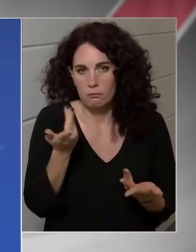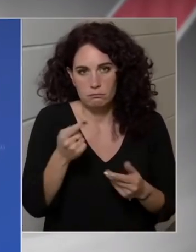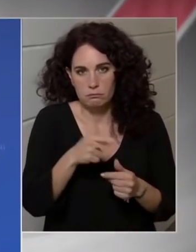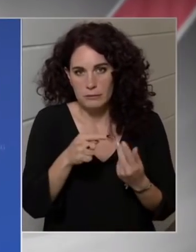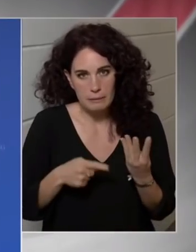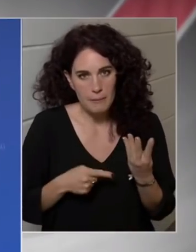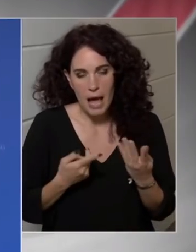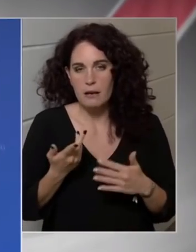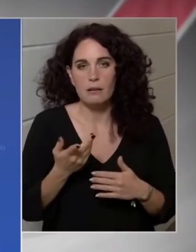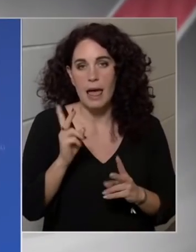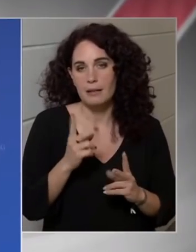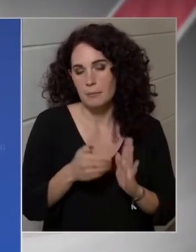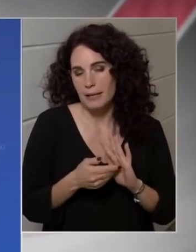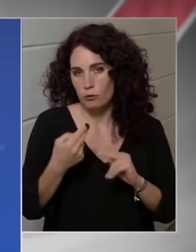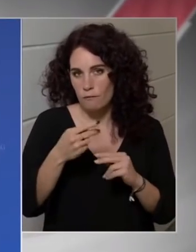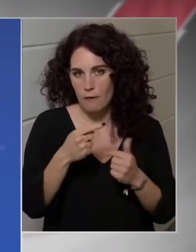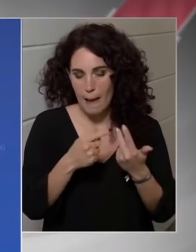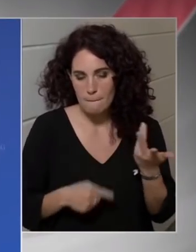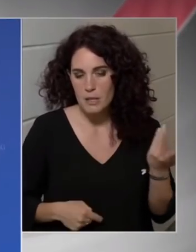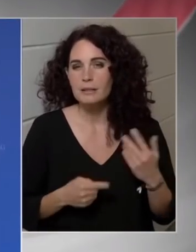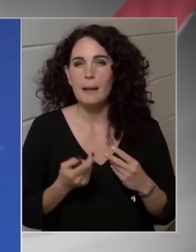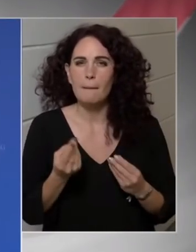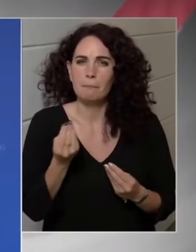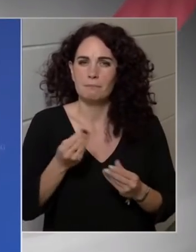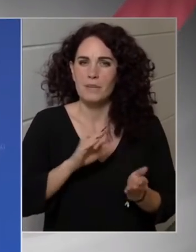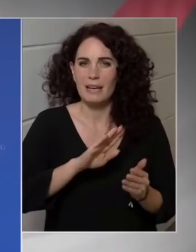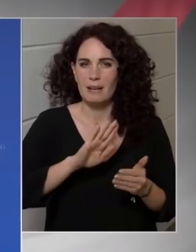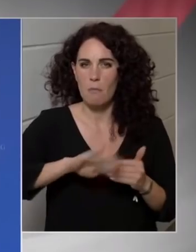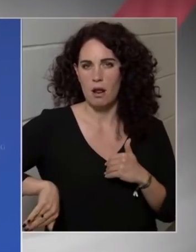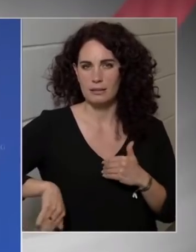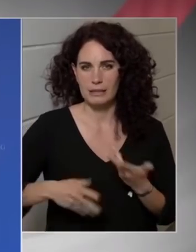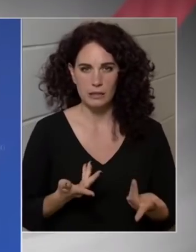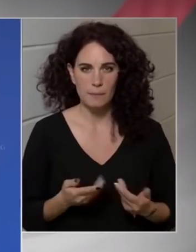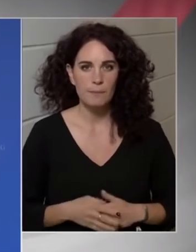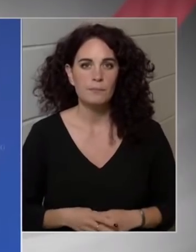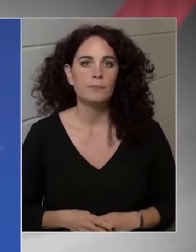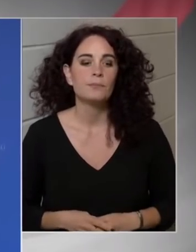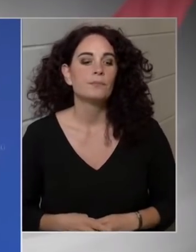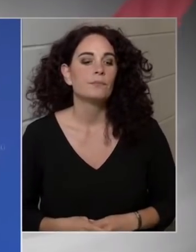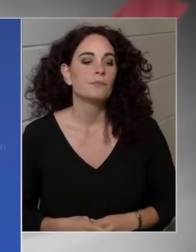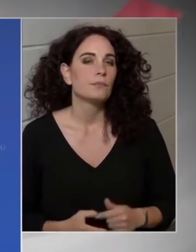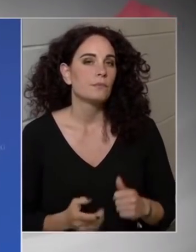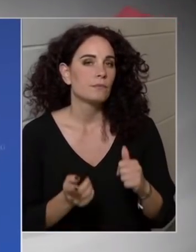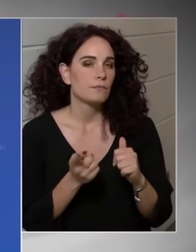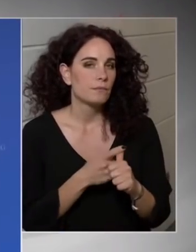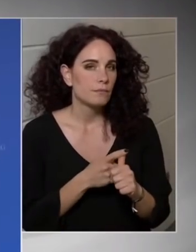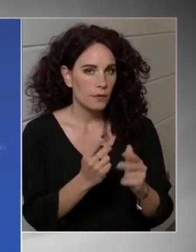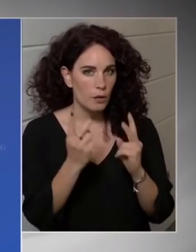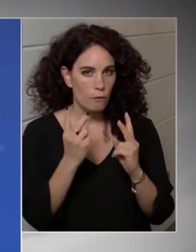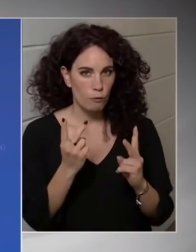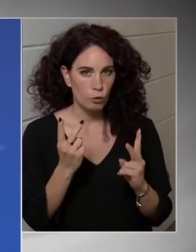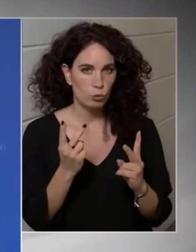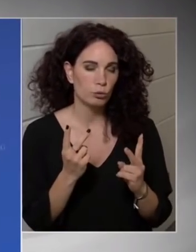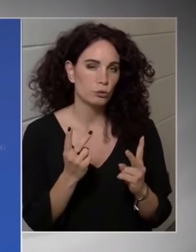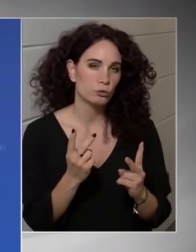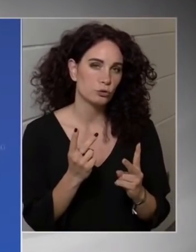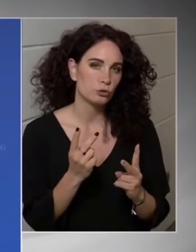Tehát ők miért maradtak ki ebből a körből? Ugye egyrésztről itt nagyon fontos az, hogy azért a